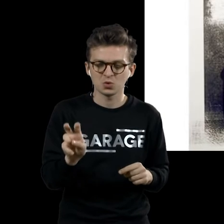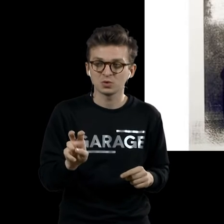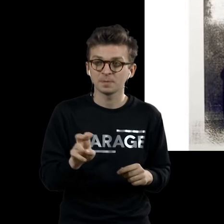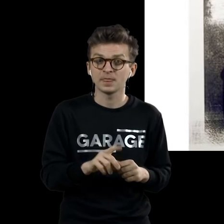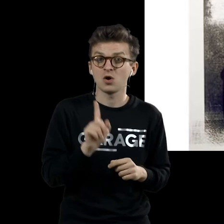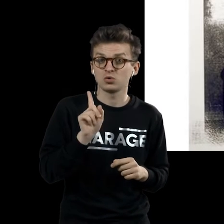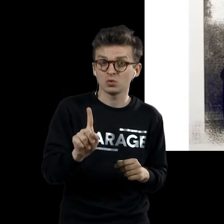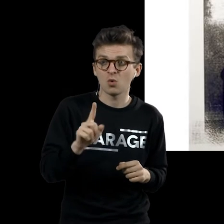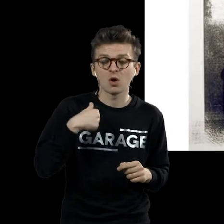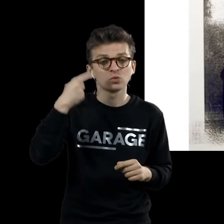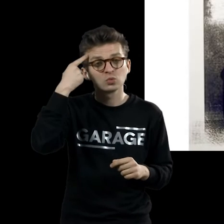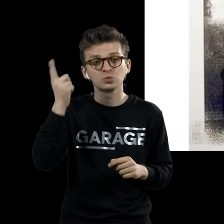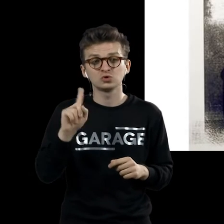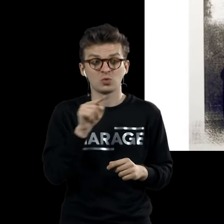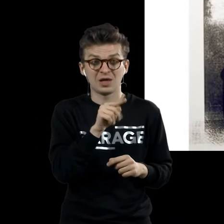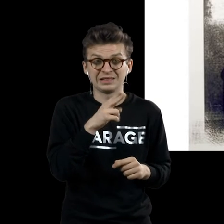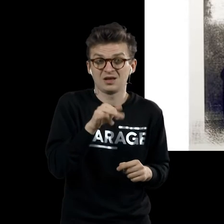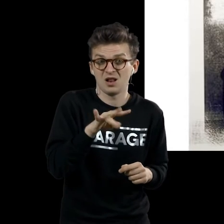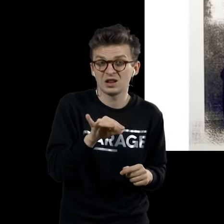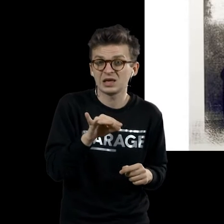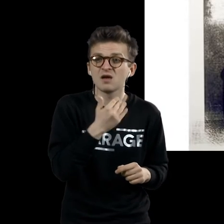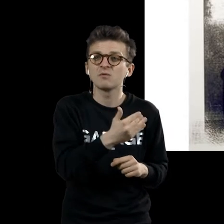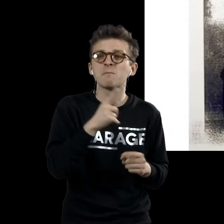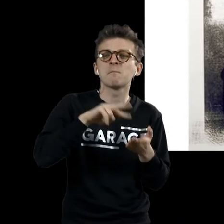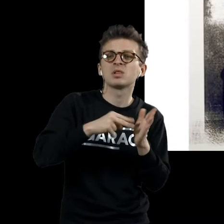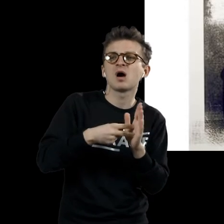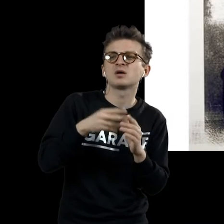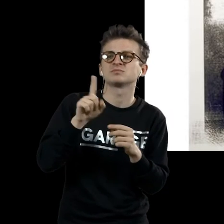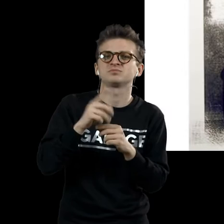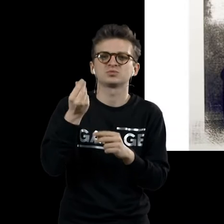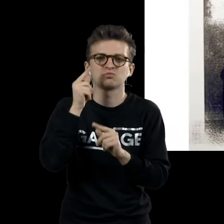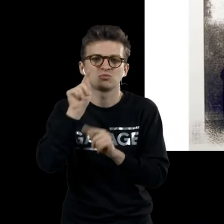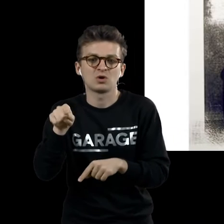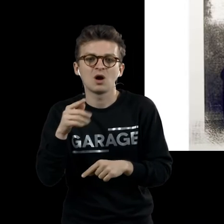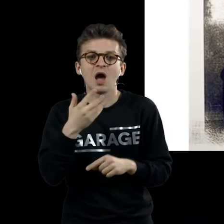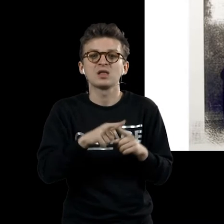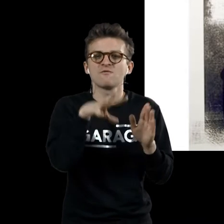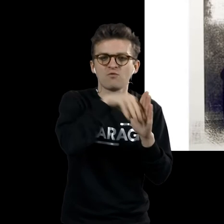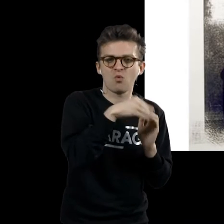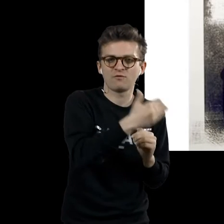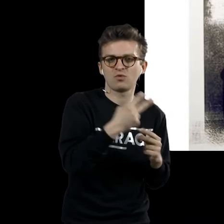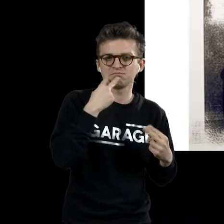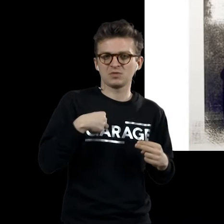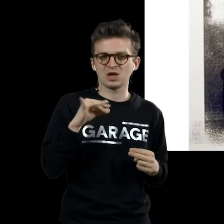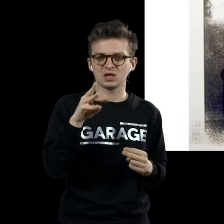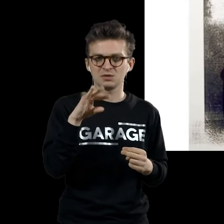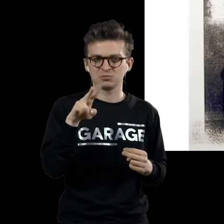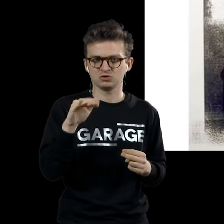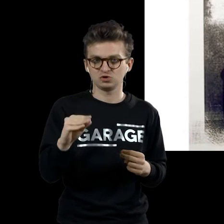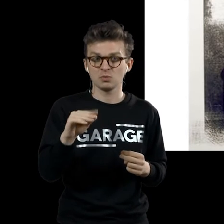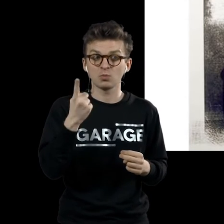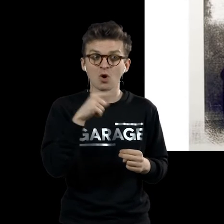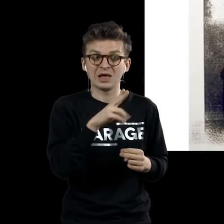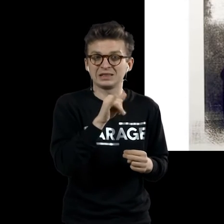Но при этом я думаю, что все-таки для Дали его коммерческий успех был составляющей его имиджа. Такой художник, как Дали,